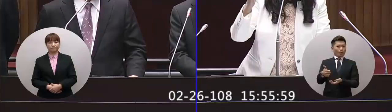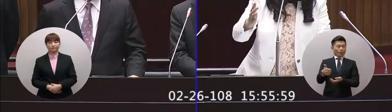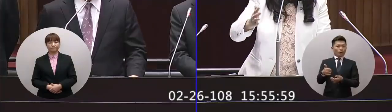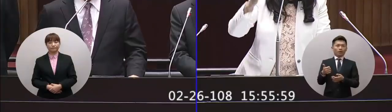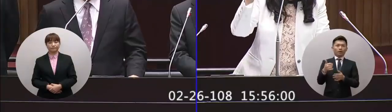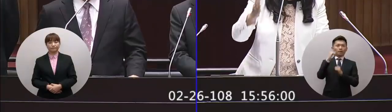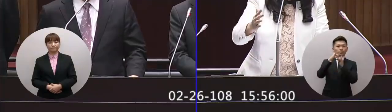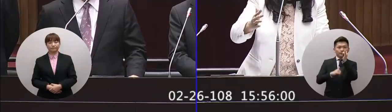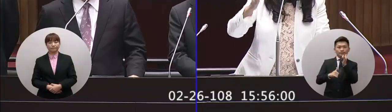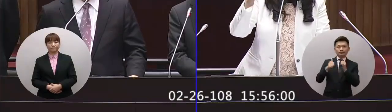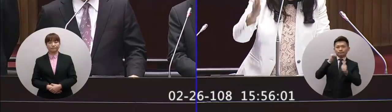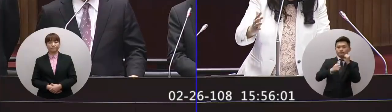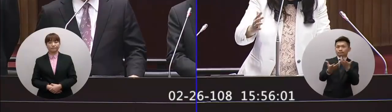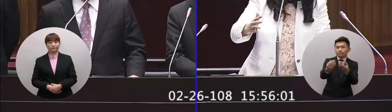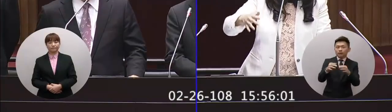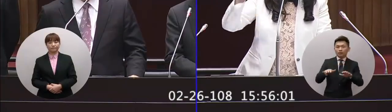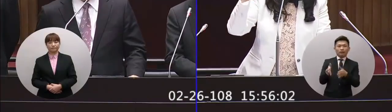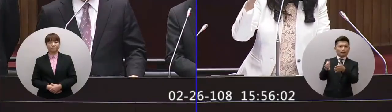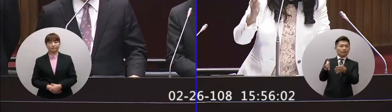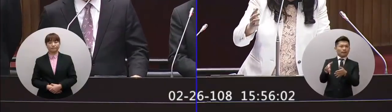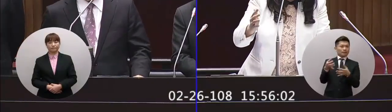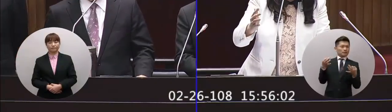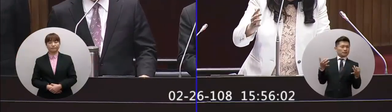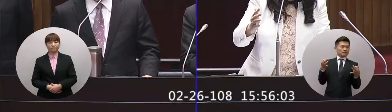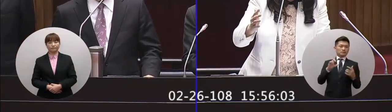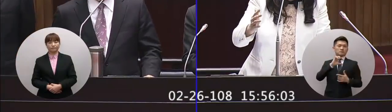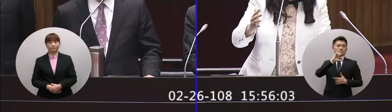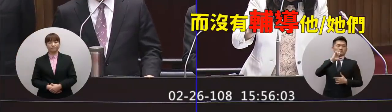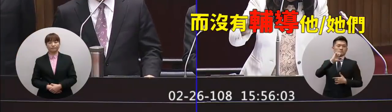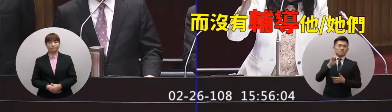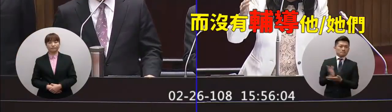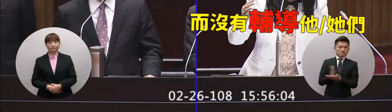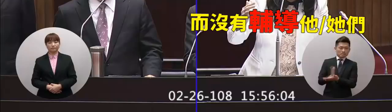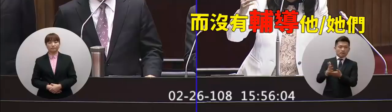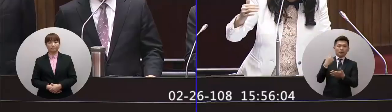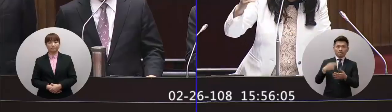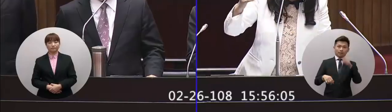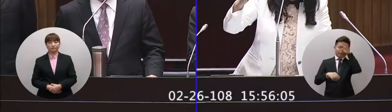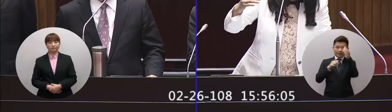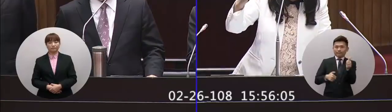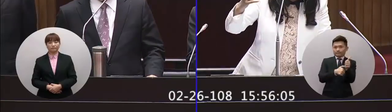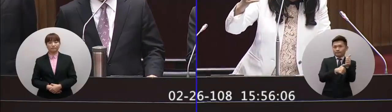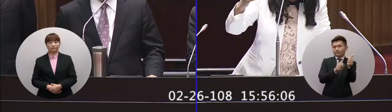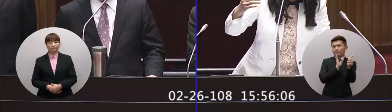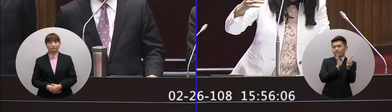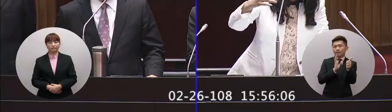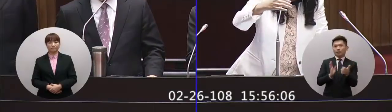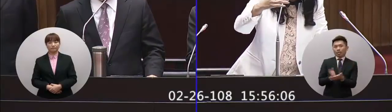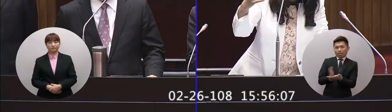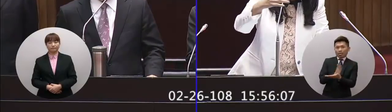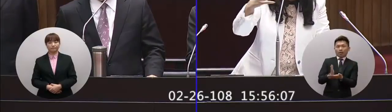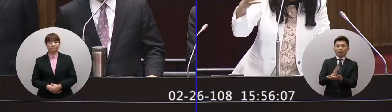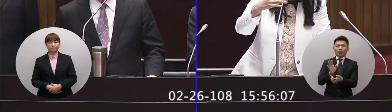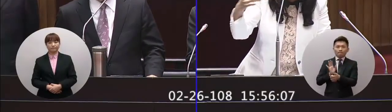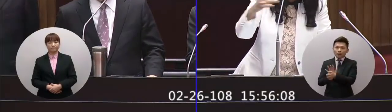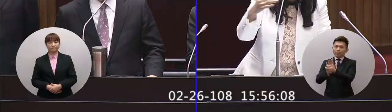史而一直來罵說現在的婦聯會有很多錢然後他們是不當附水組織而沒有輔導他們很重要的